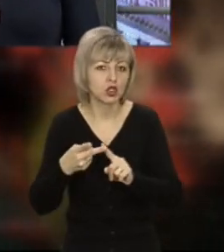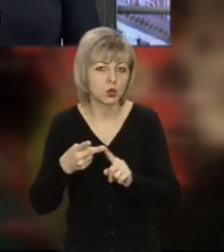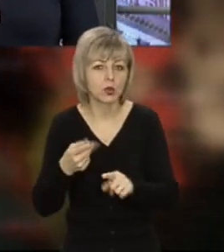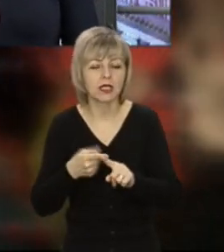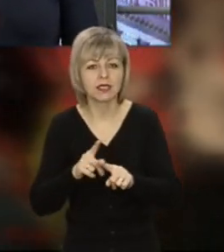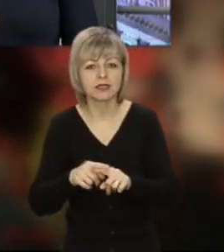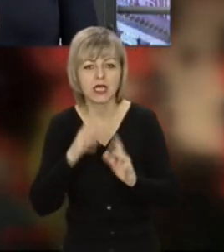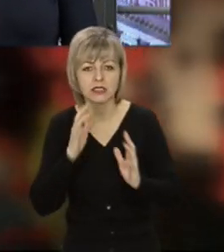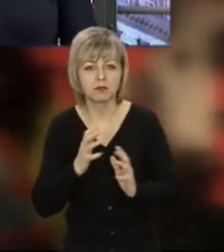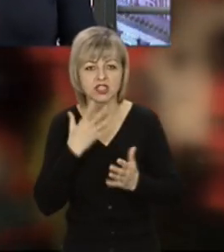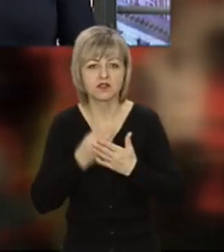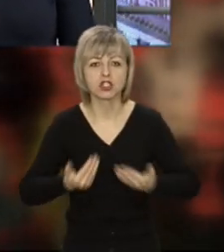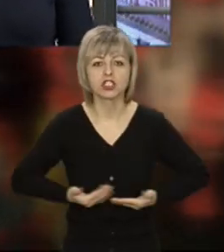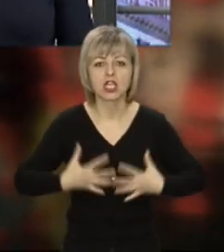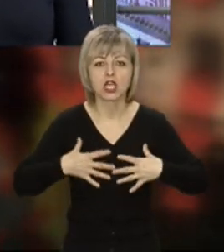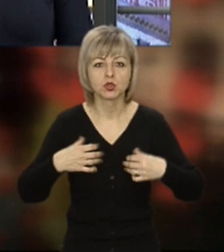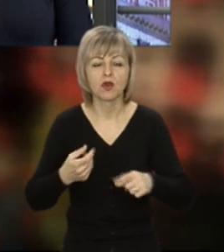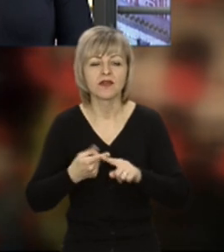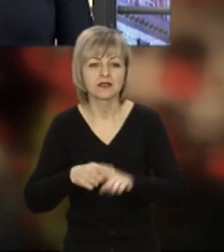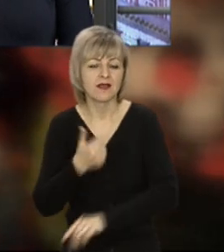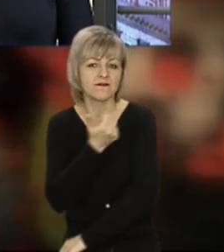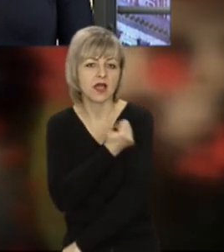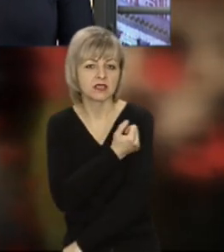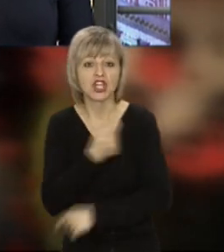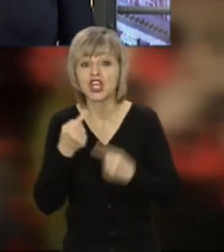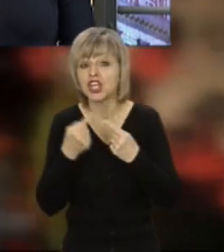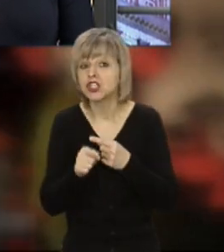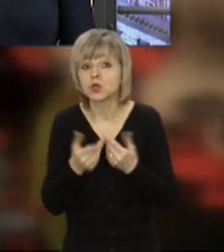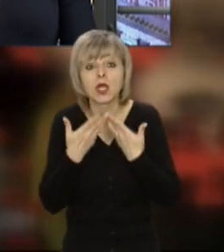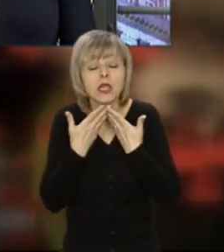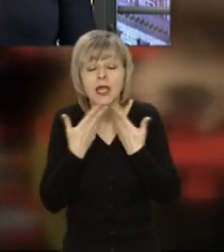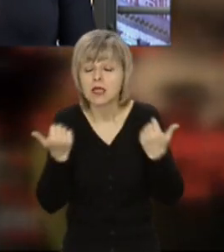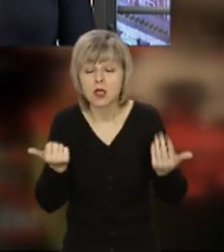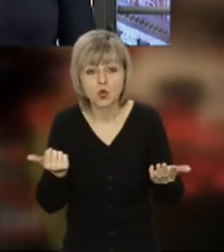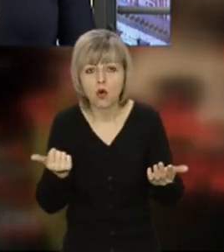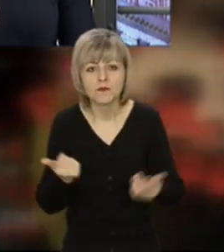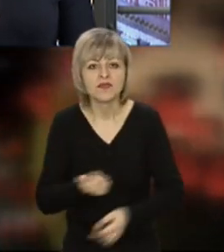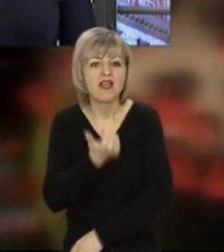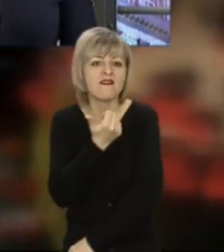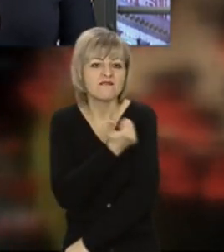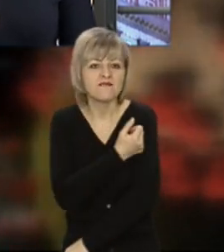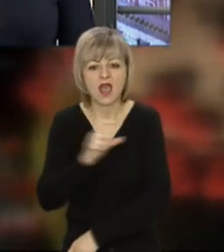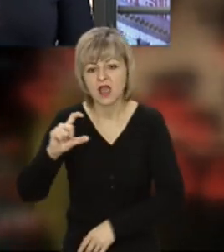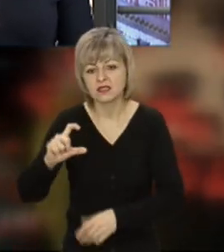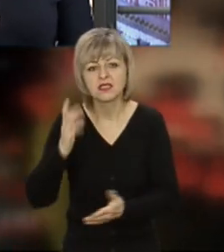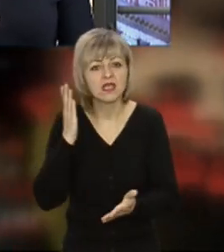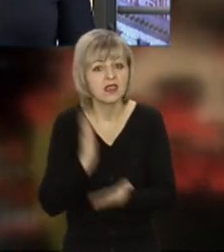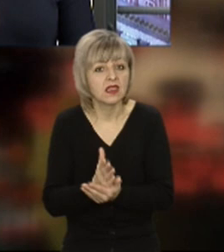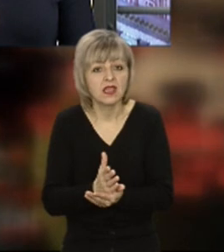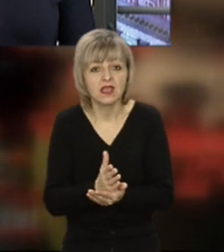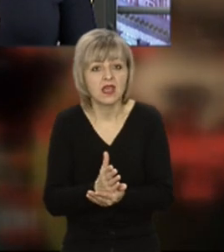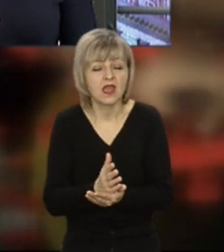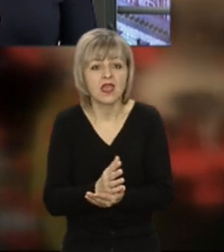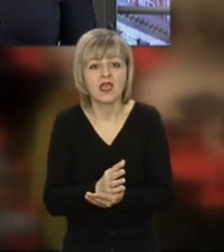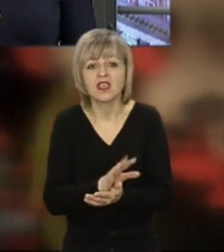це зберегти своє життя і здоров'я, це вакцинація. Іншого не дано. Вакцини всі доступні, наші, і всі